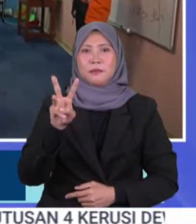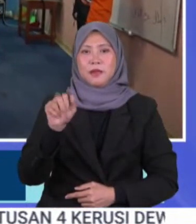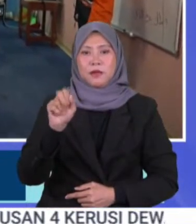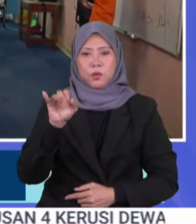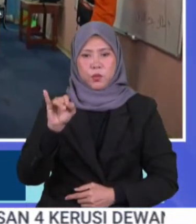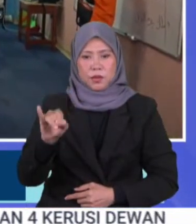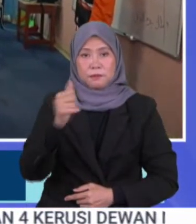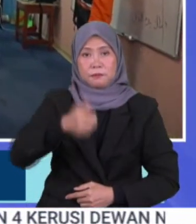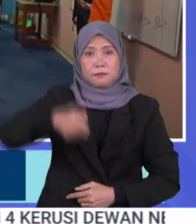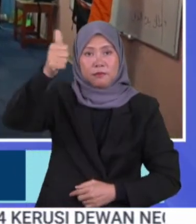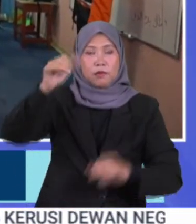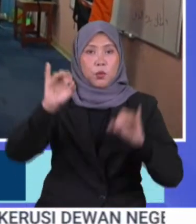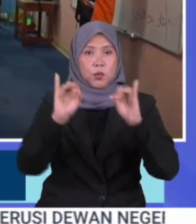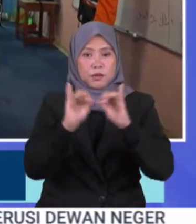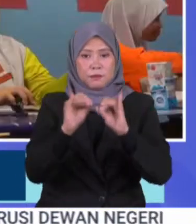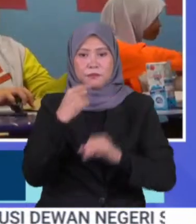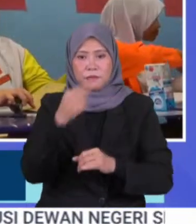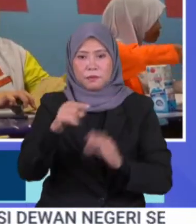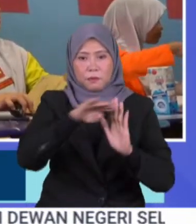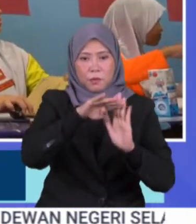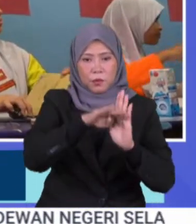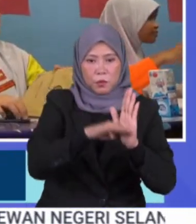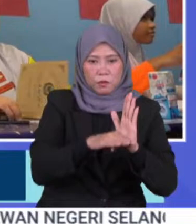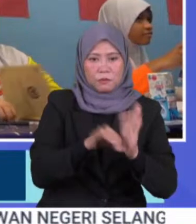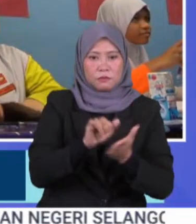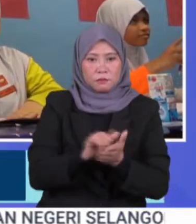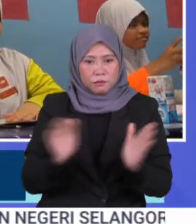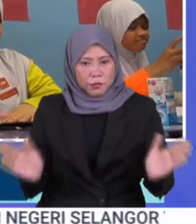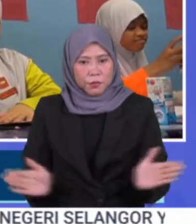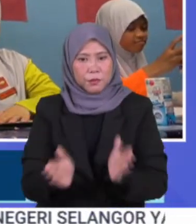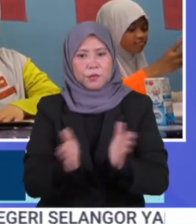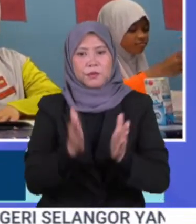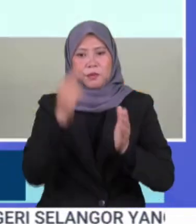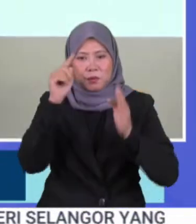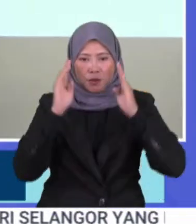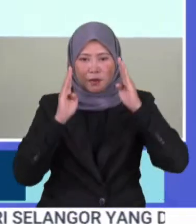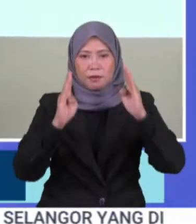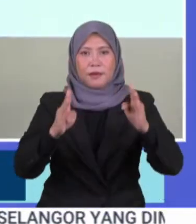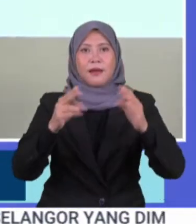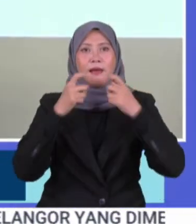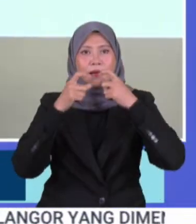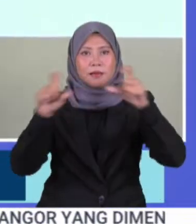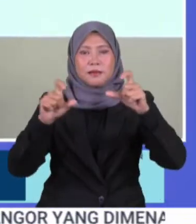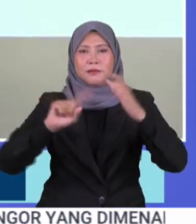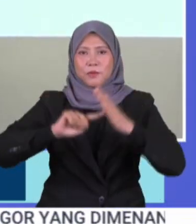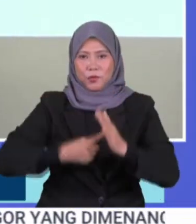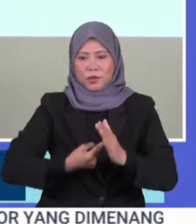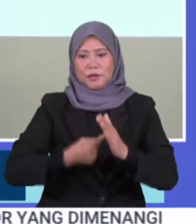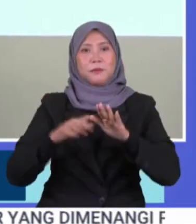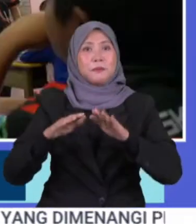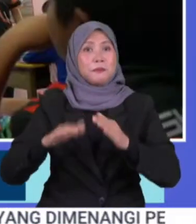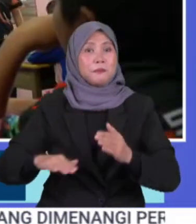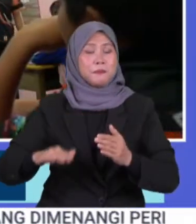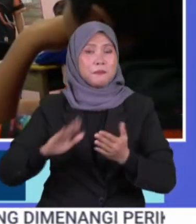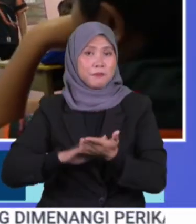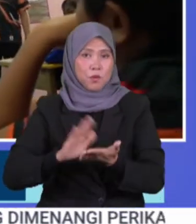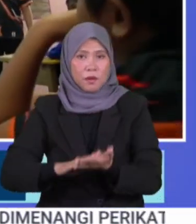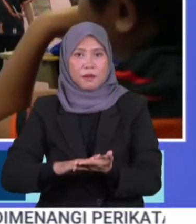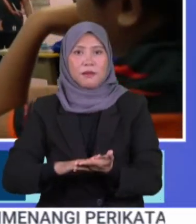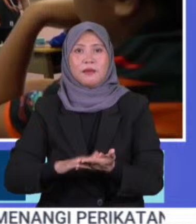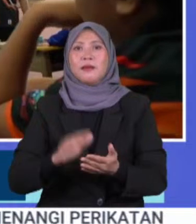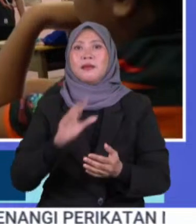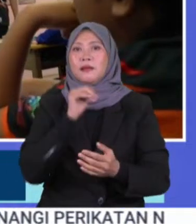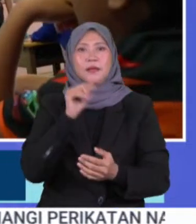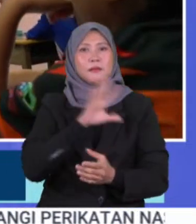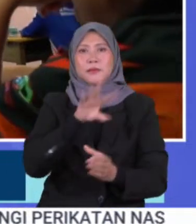menjelaskan modul bertujuan memupuk penghayatan hadis bermula di peringkat sekolah Tidak melibatkan pelajar bukan